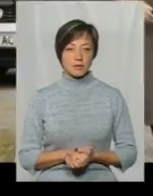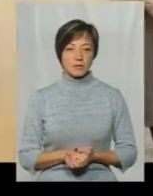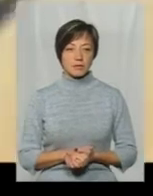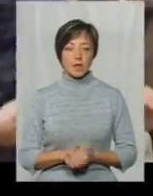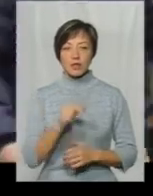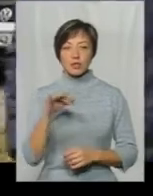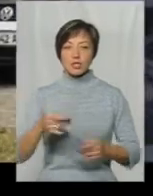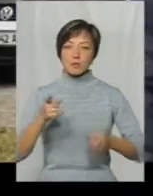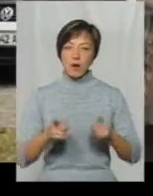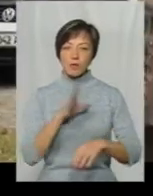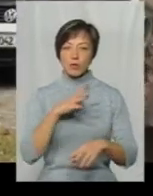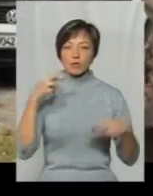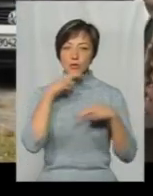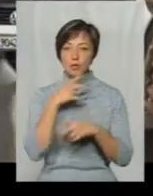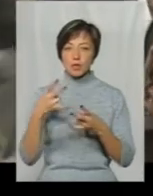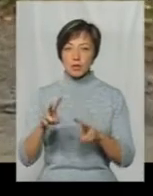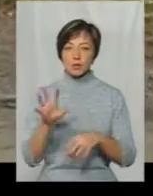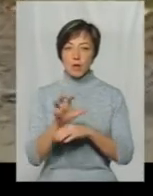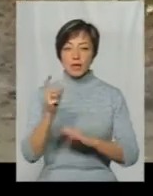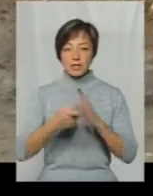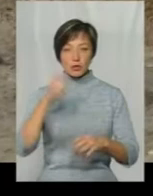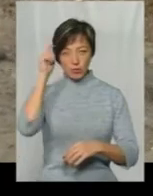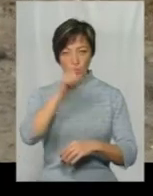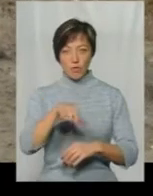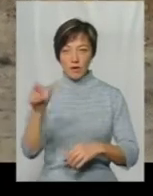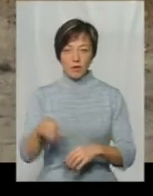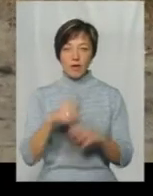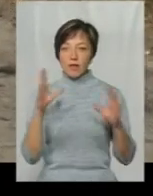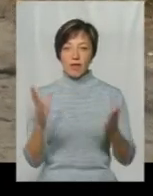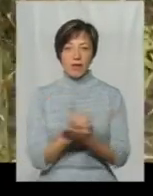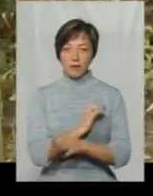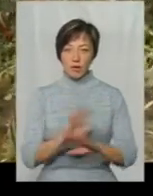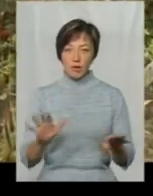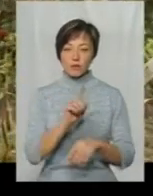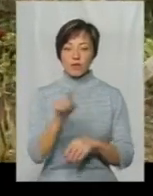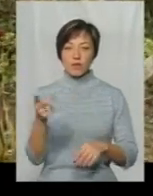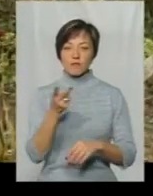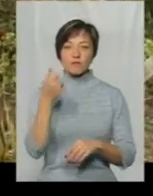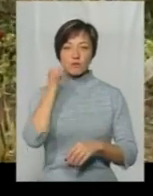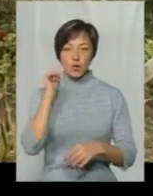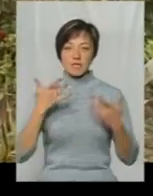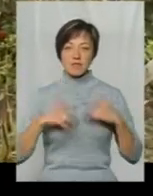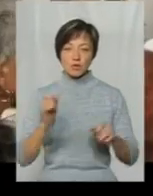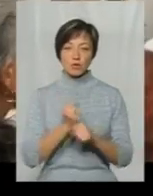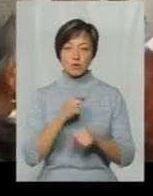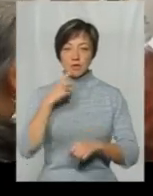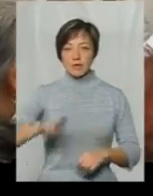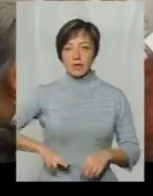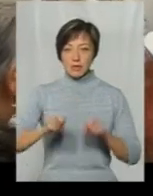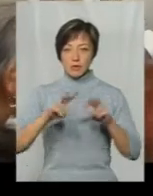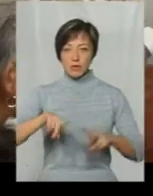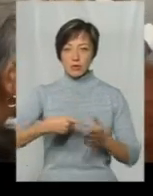Чи справді троїли собак, дізнатися у чоловіків, які зафільмовані на відео, нам не вдалося Вони вчора звільнилися з роботи, сказав директор